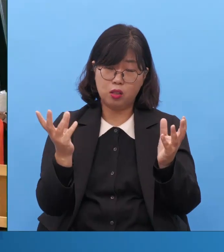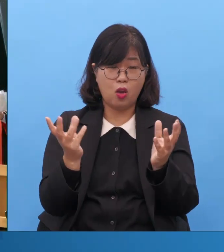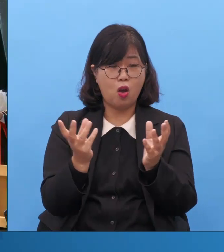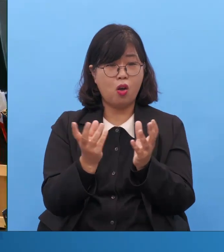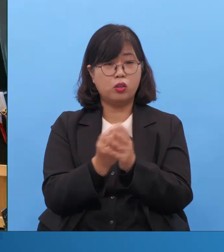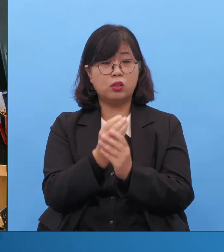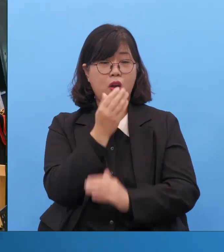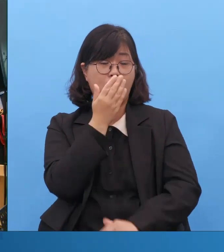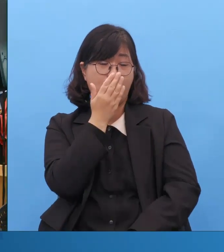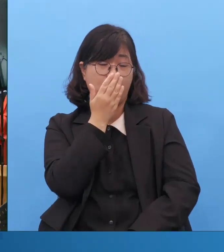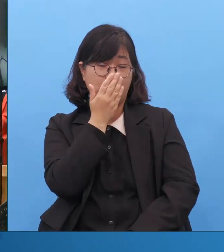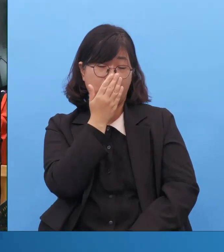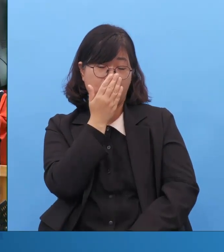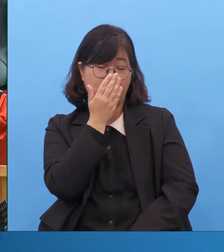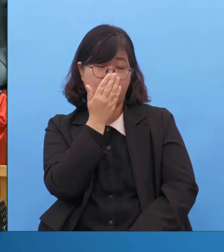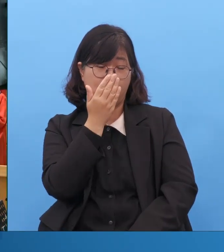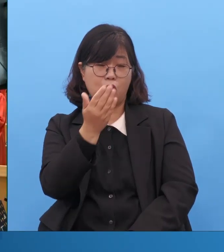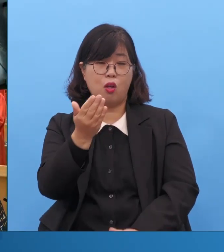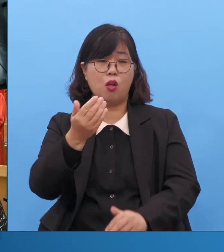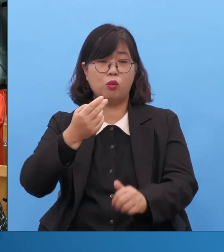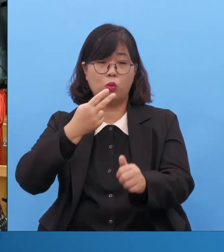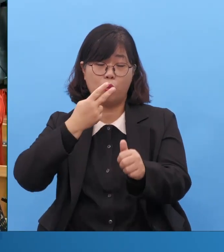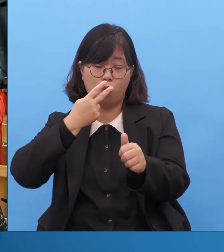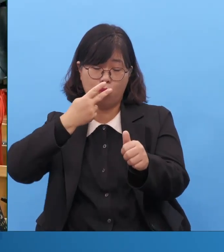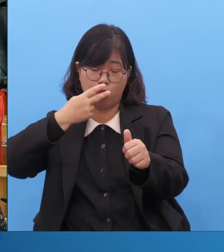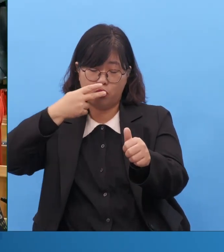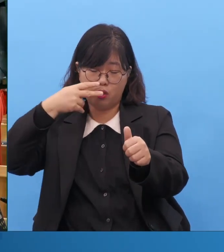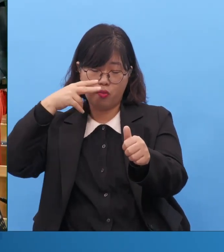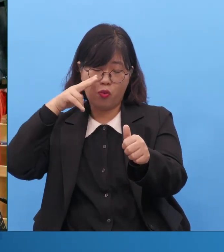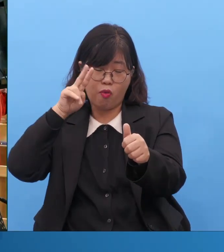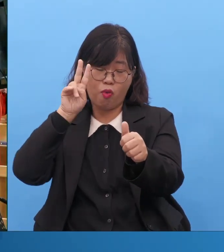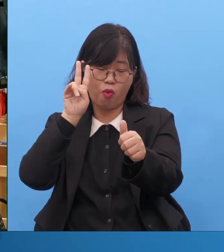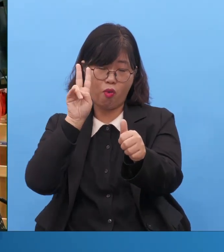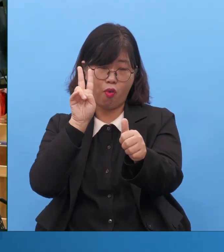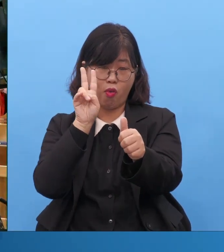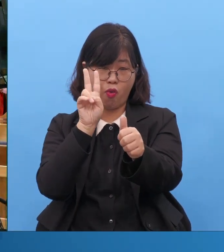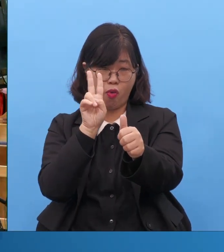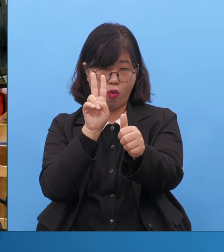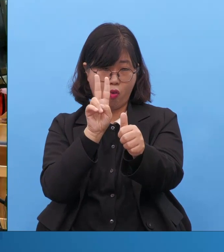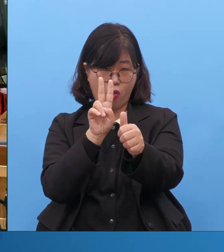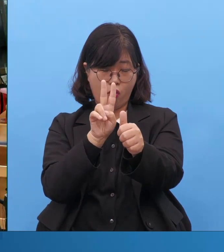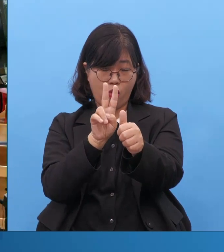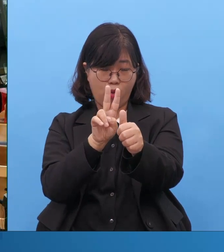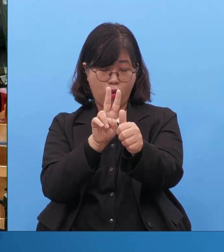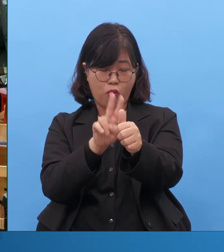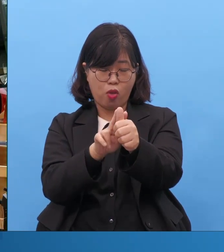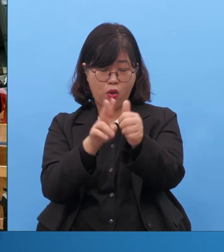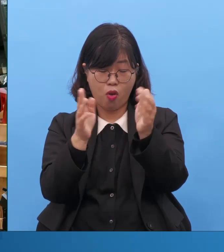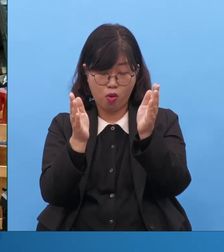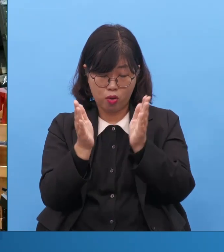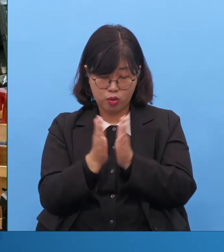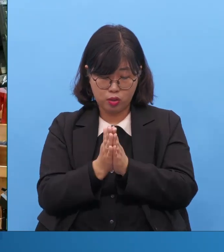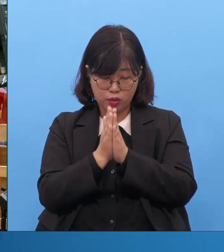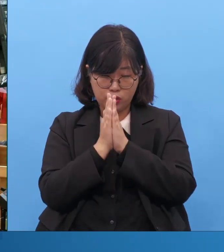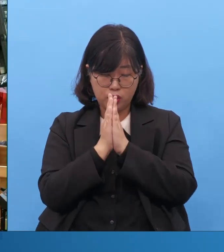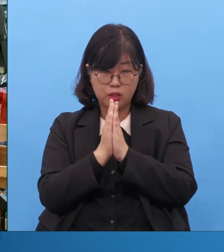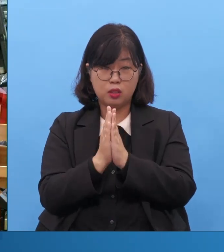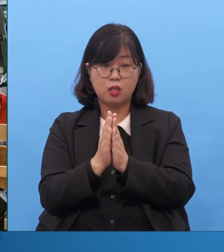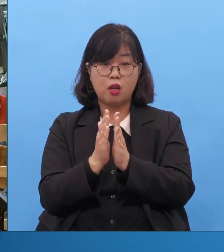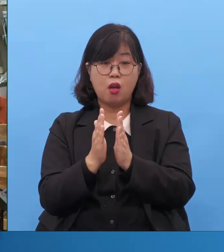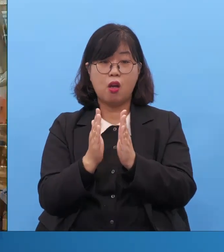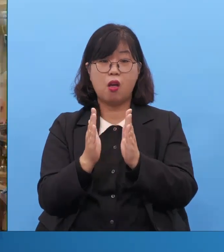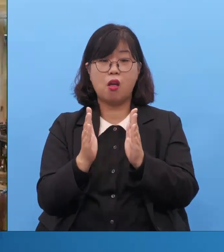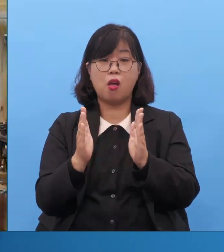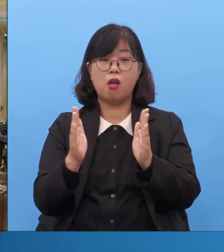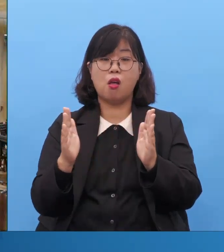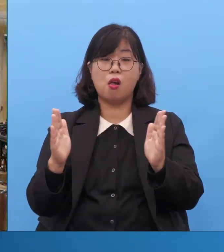절대만이 도전을 시작하니